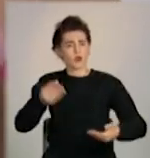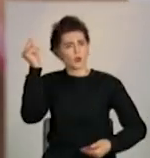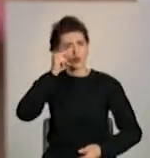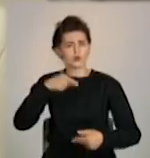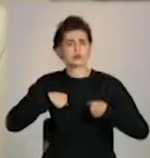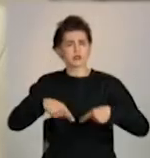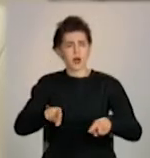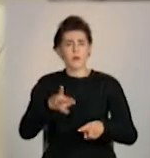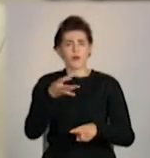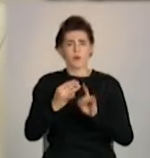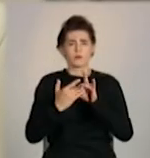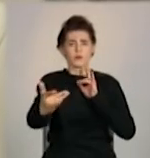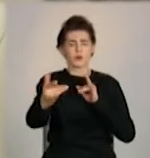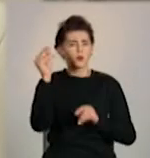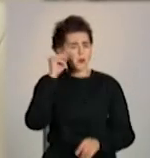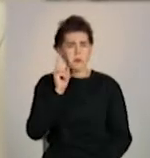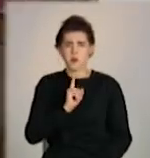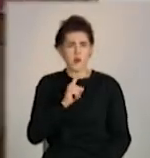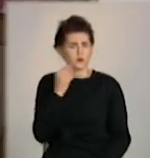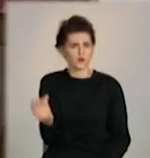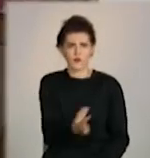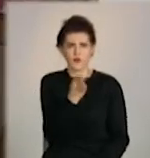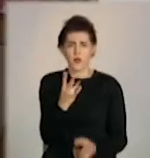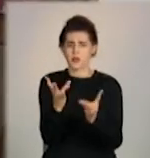Про дистанційне навчання в місті ніхто і не чук.